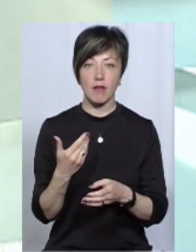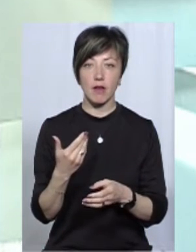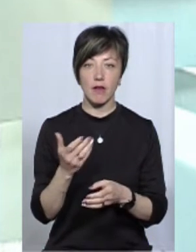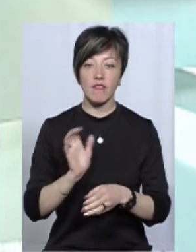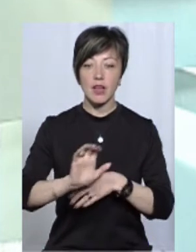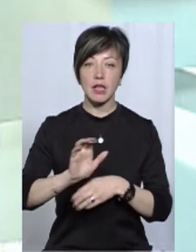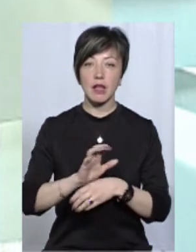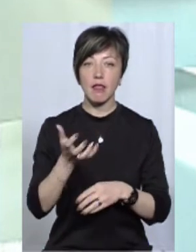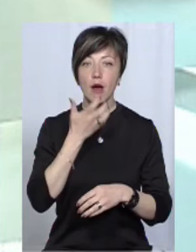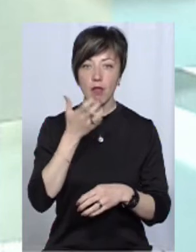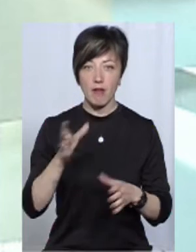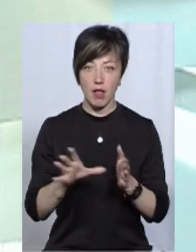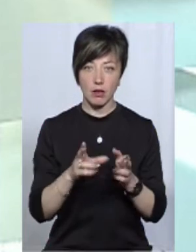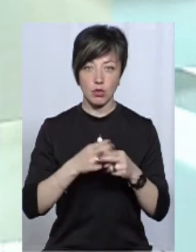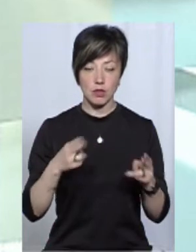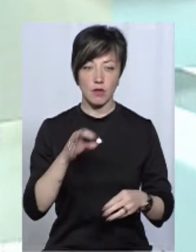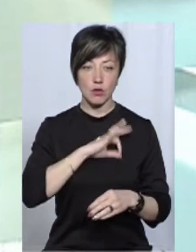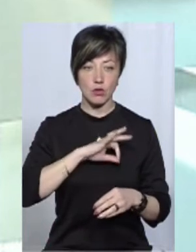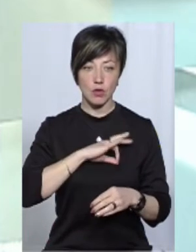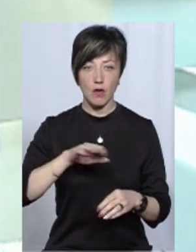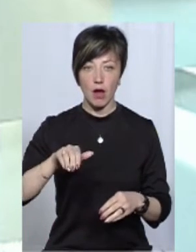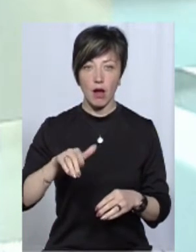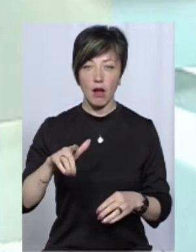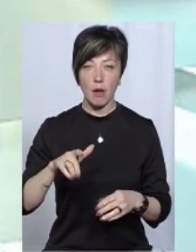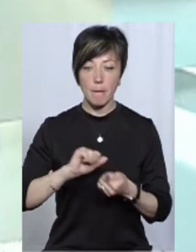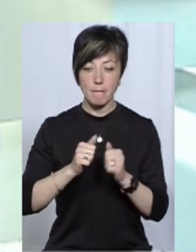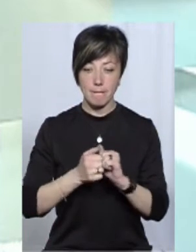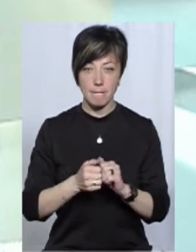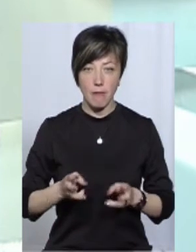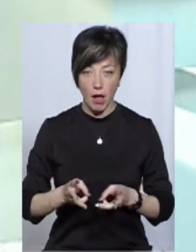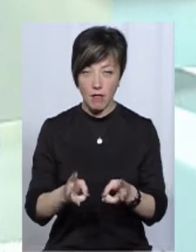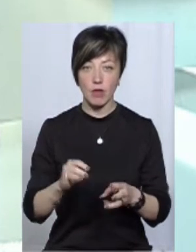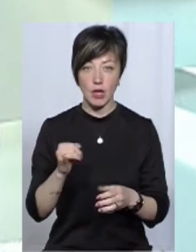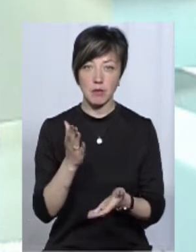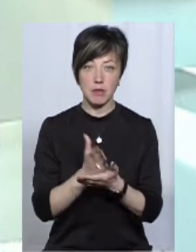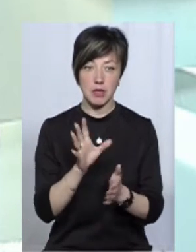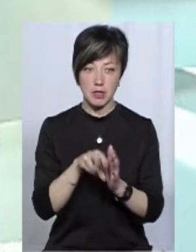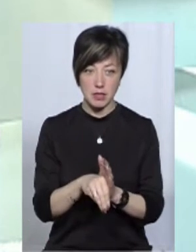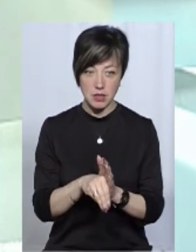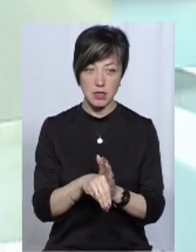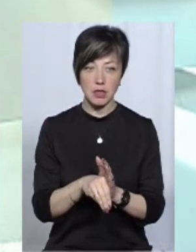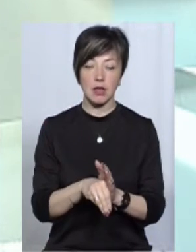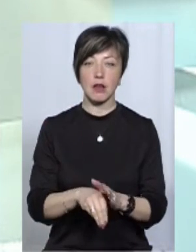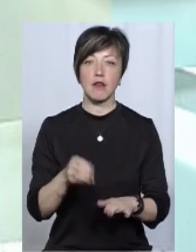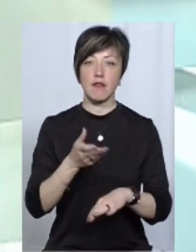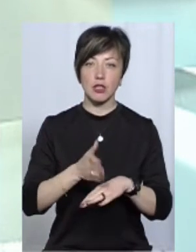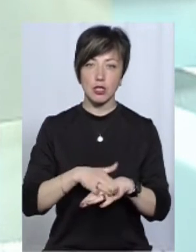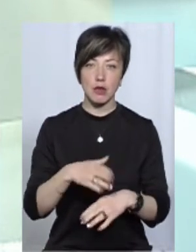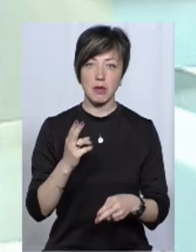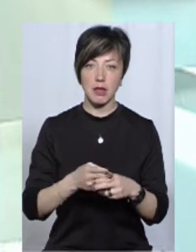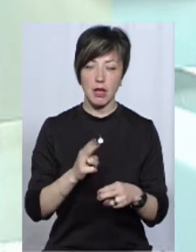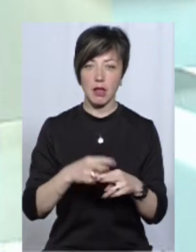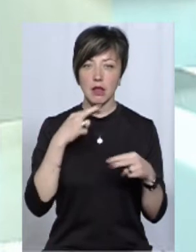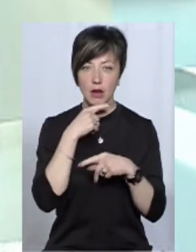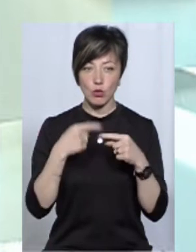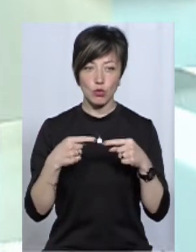самих теплових електростанцій, тому що використовується викупне паливо на останніх, і воно містить так само в російсьному стані і важкі метали, і